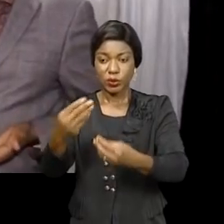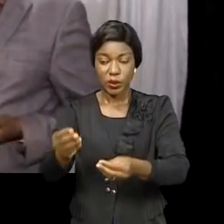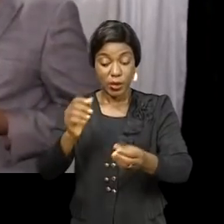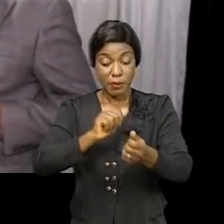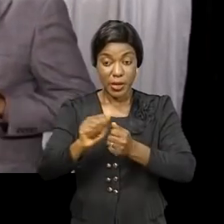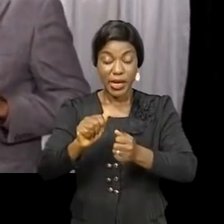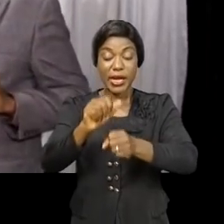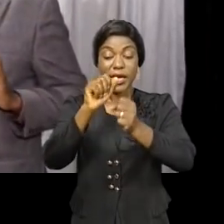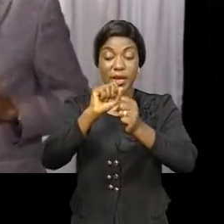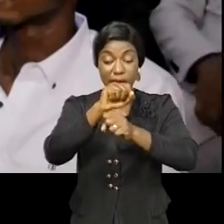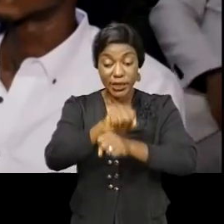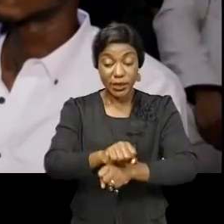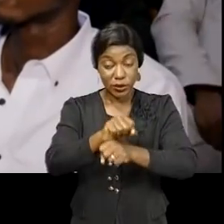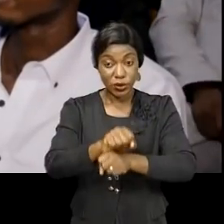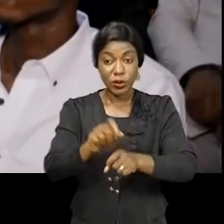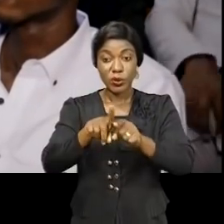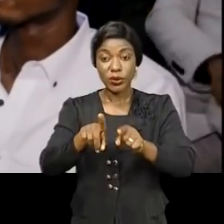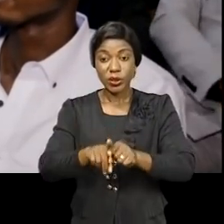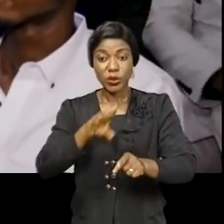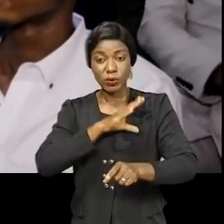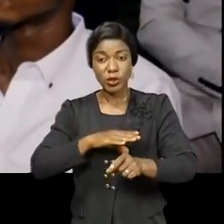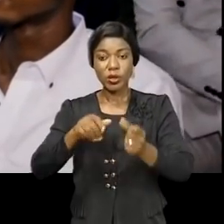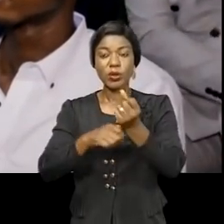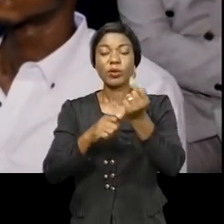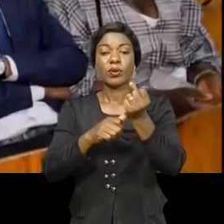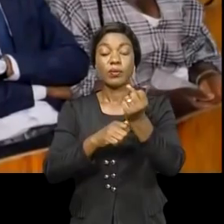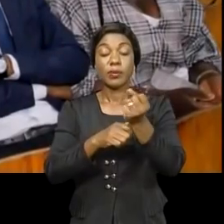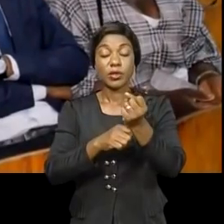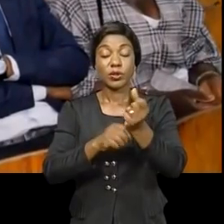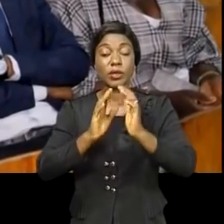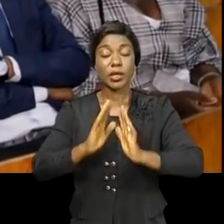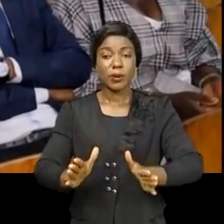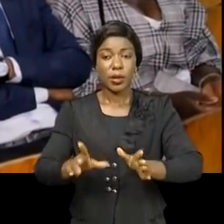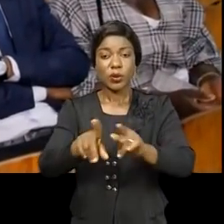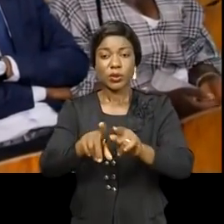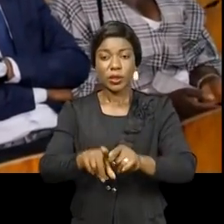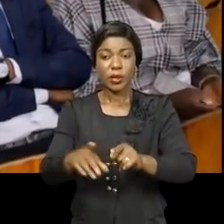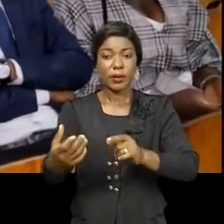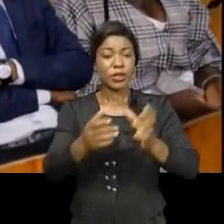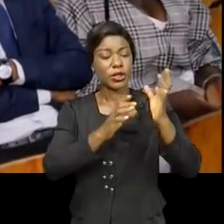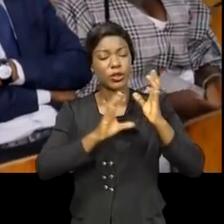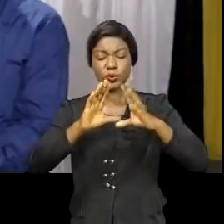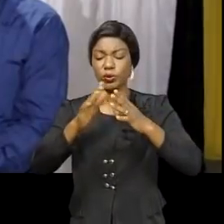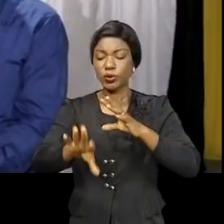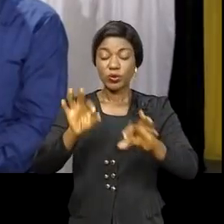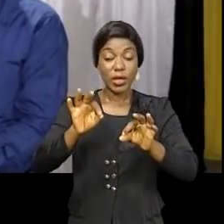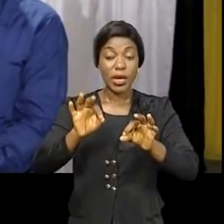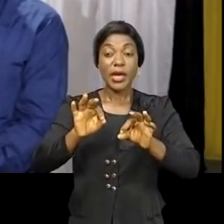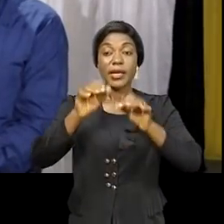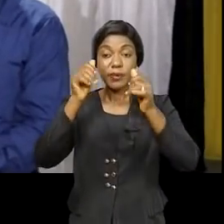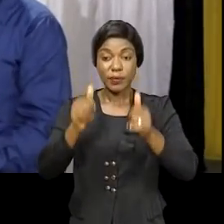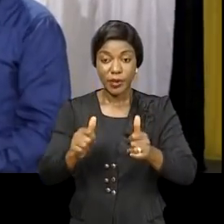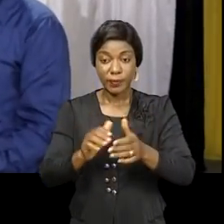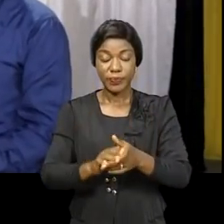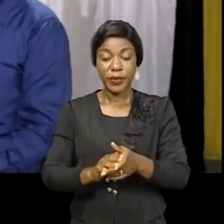traditions et s'est comporté comme des êtres humains capables d'assumer des responsabilités et de faire des choix moraux. Pour l'ambassadeur